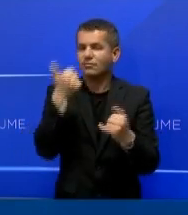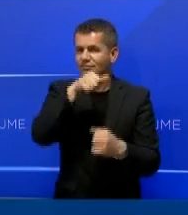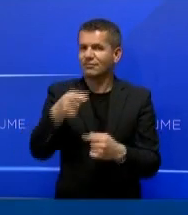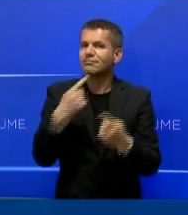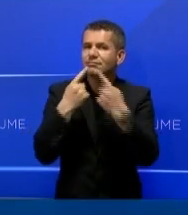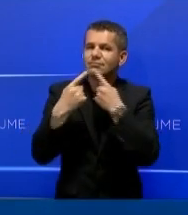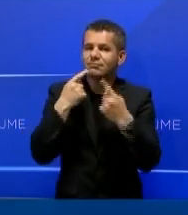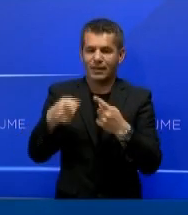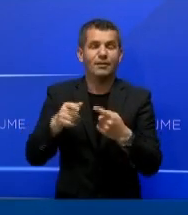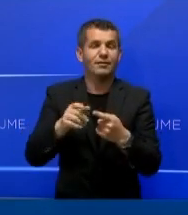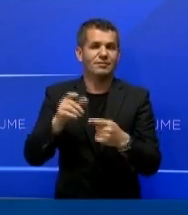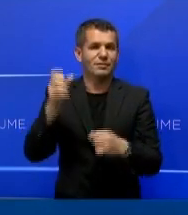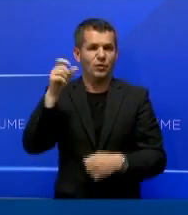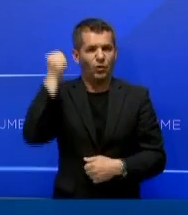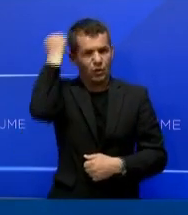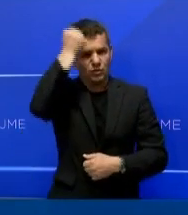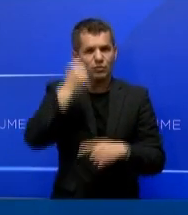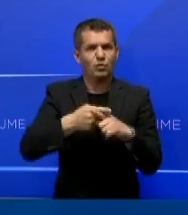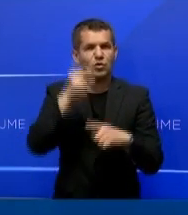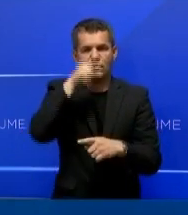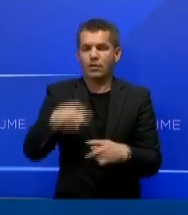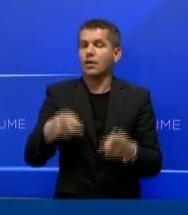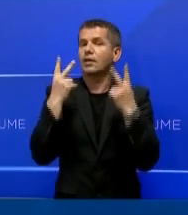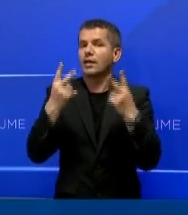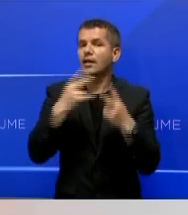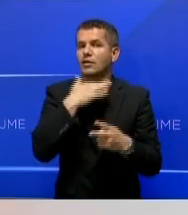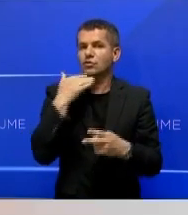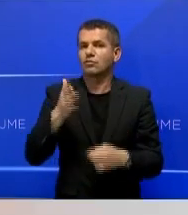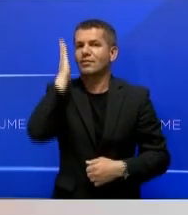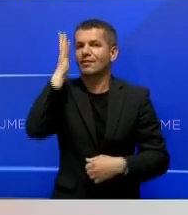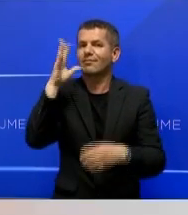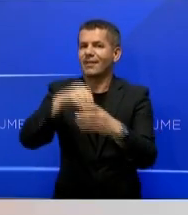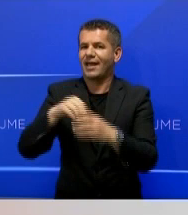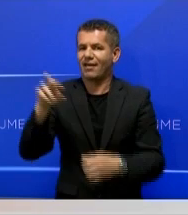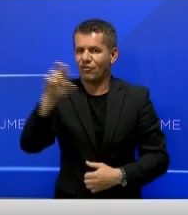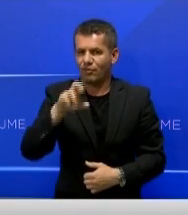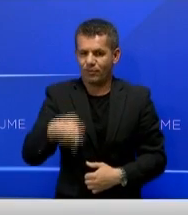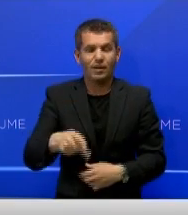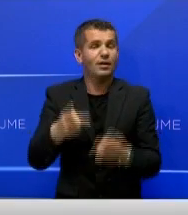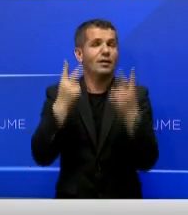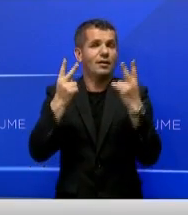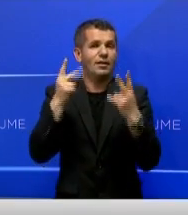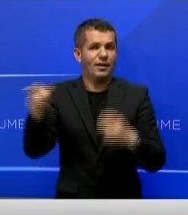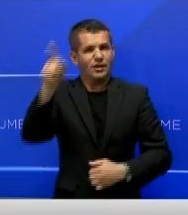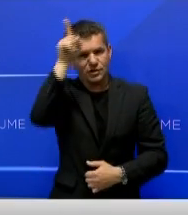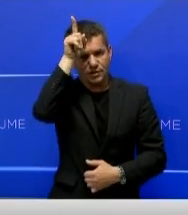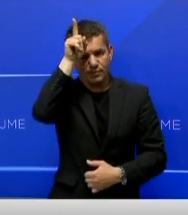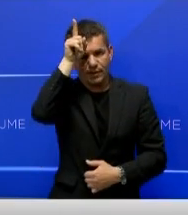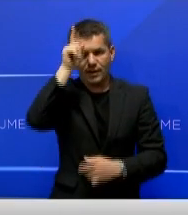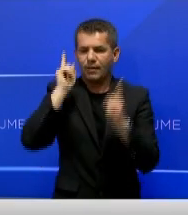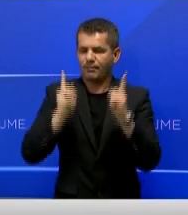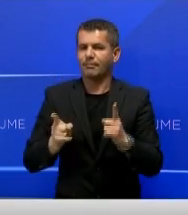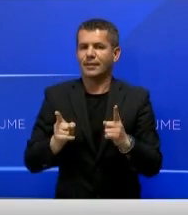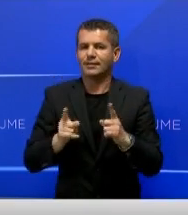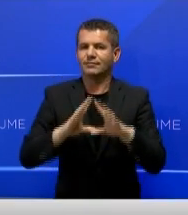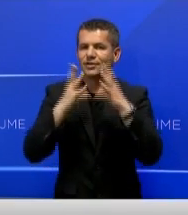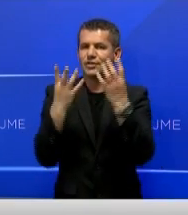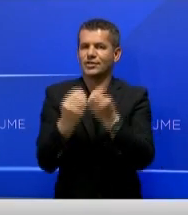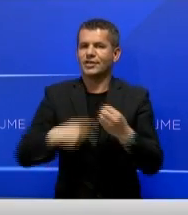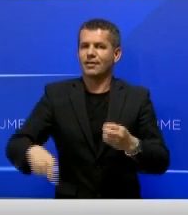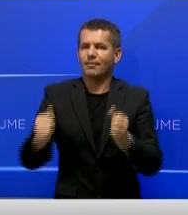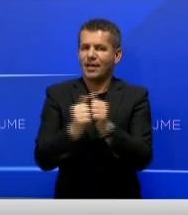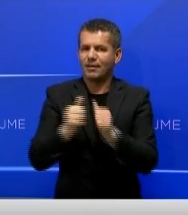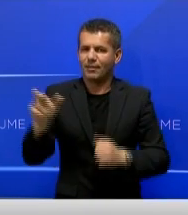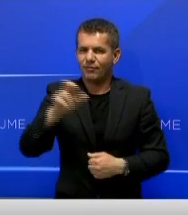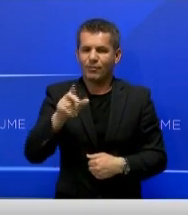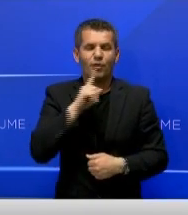Serbin betët bësht në perspektive në Evropiane. Êshtë një nga prioritetët kryesore për Gjermanin të siguroj një perspektiv brenda B.E. së